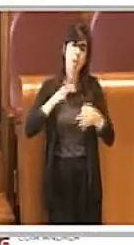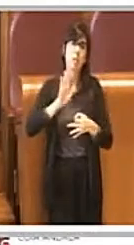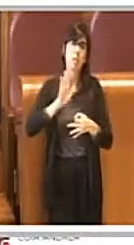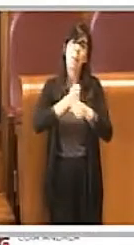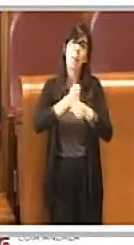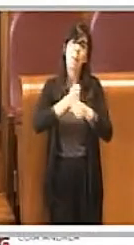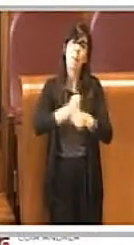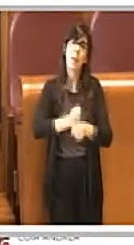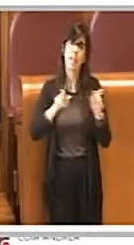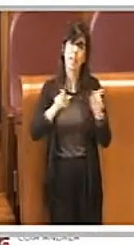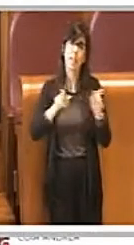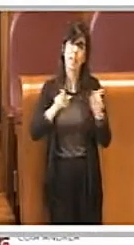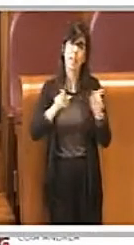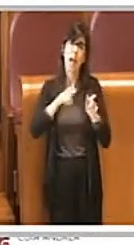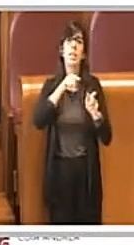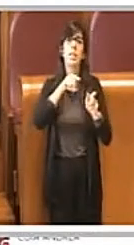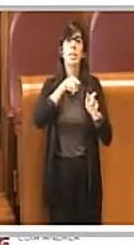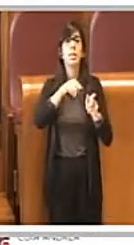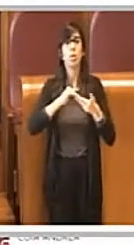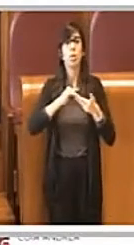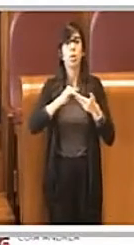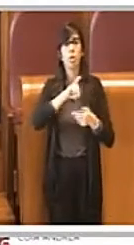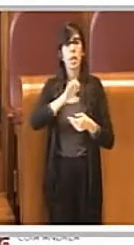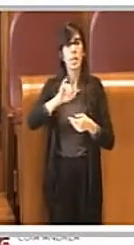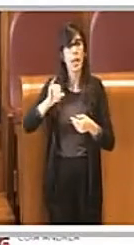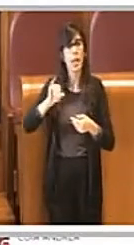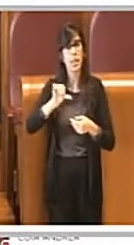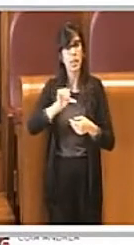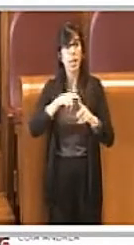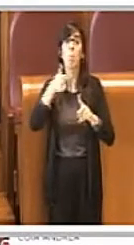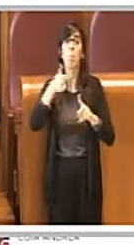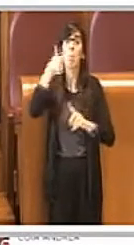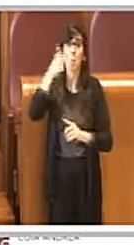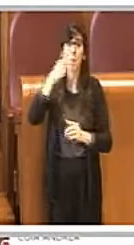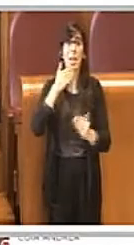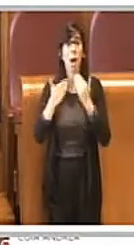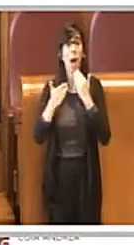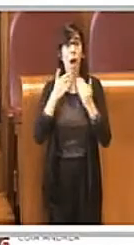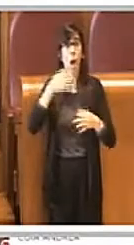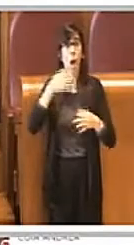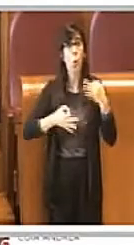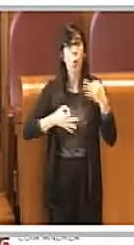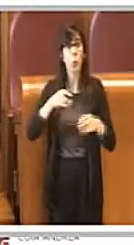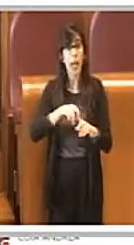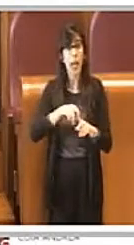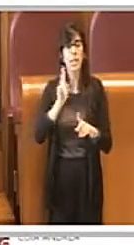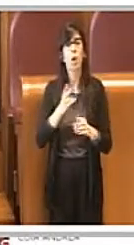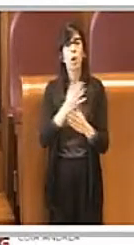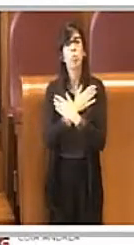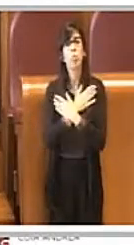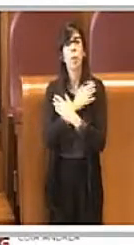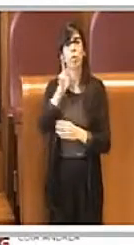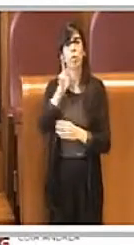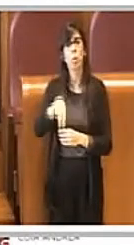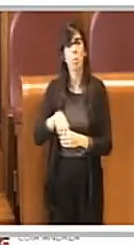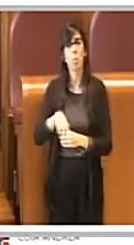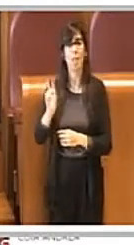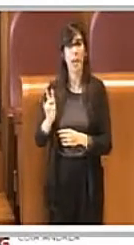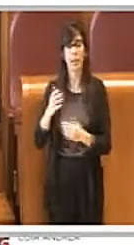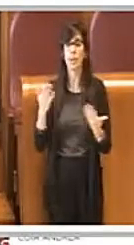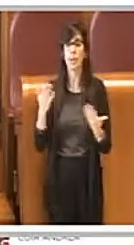ZEIS, fissando la prima udienza al 12 maggio 2020. Pertanto,